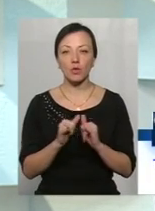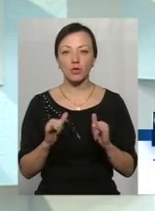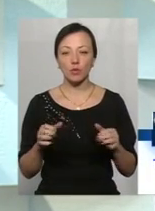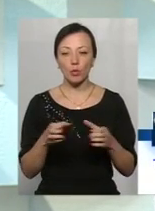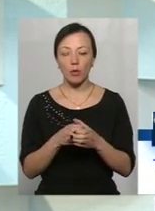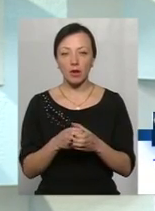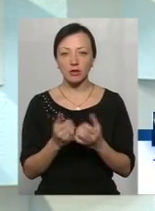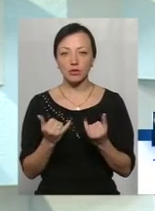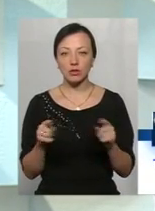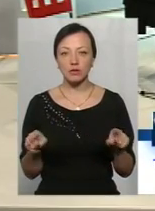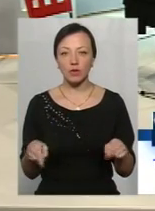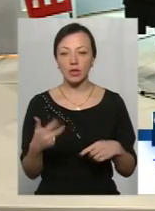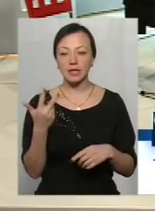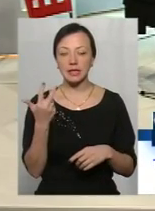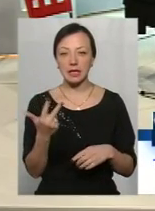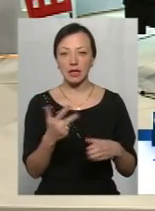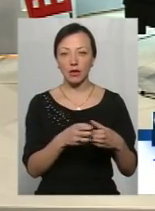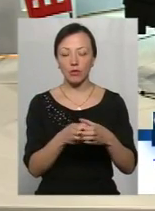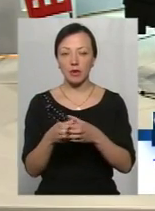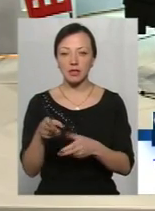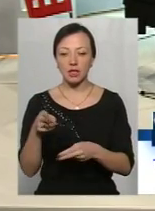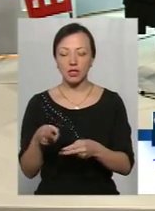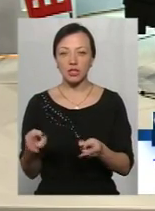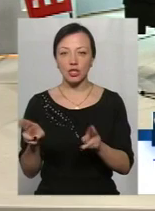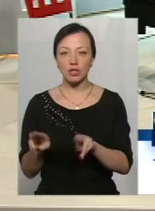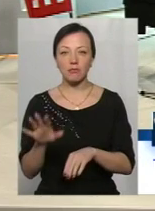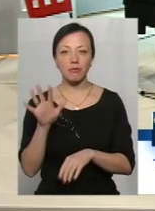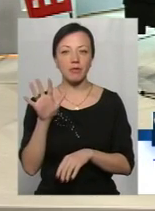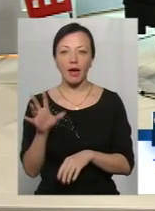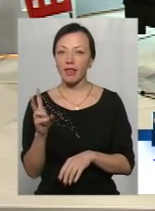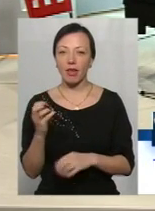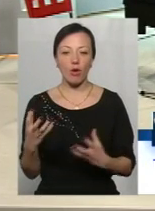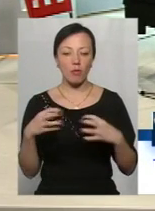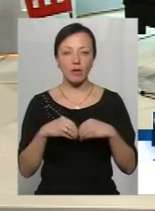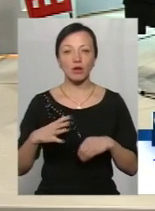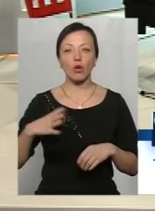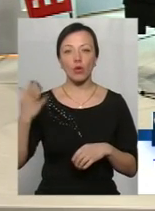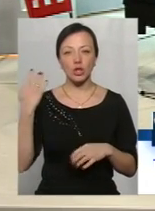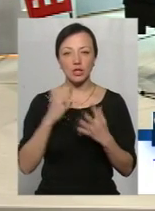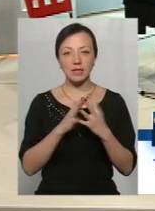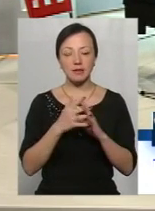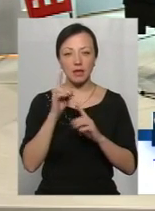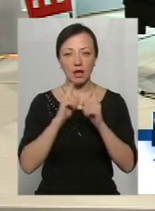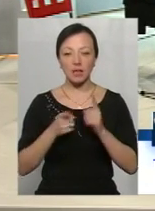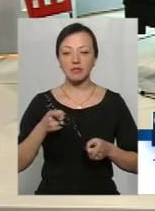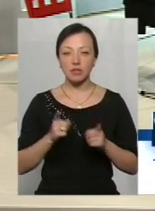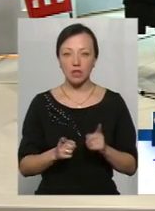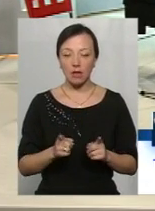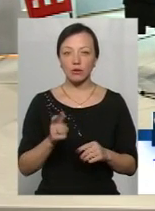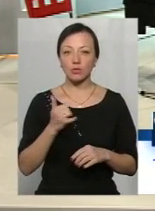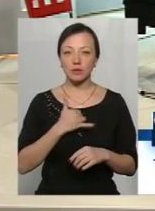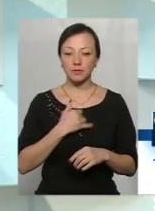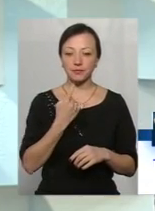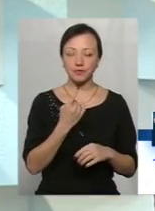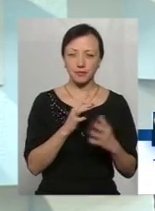громади. В нас створено три громади, а залишилось п'ять необ'єднаних колишніх сільських рад. Звичайно, сільські ради, в нас там